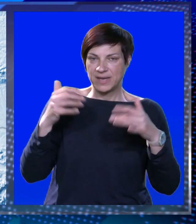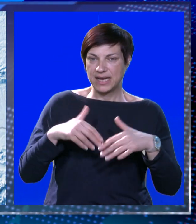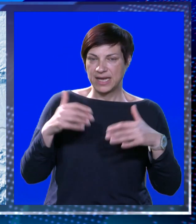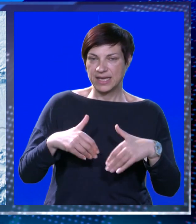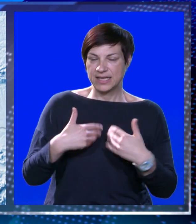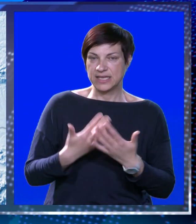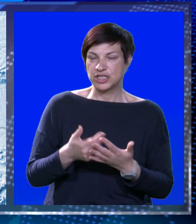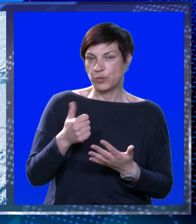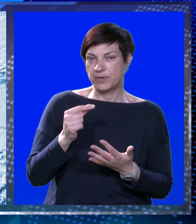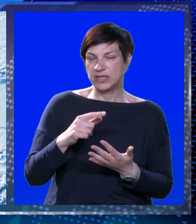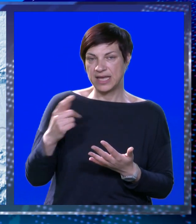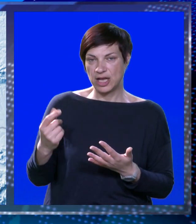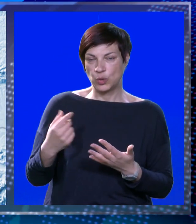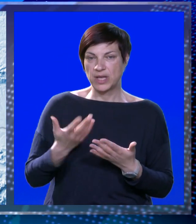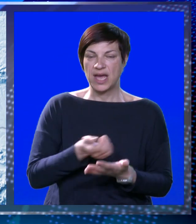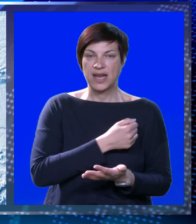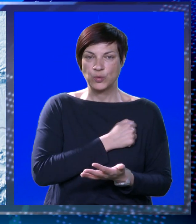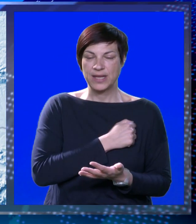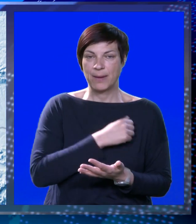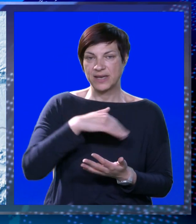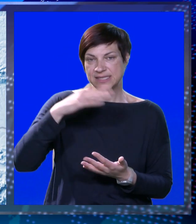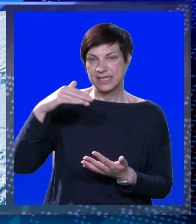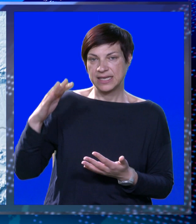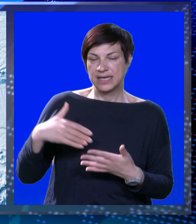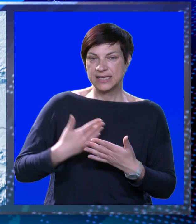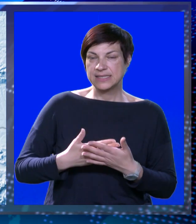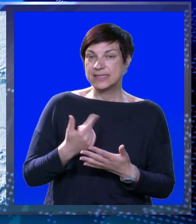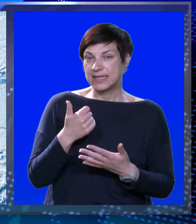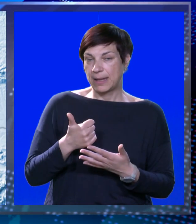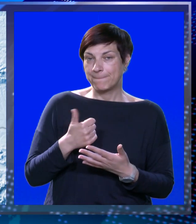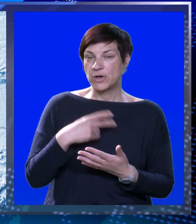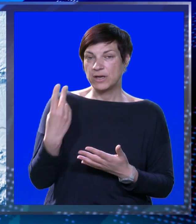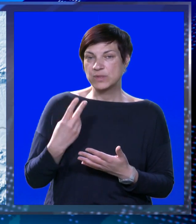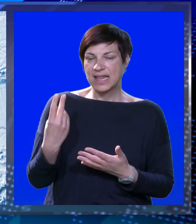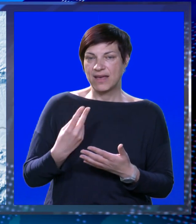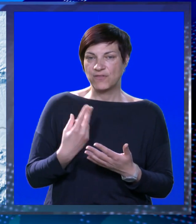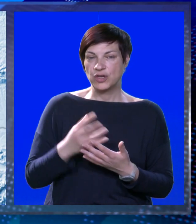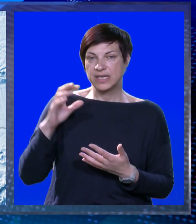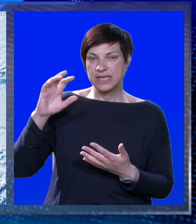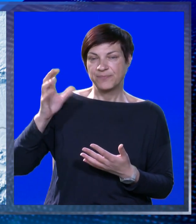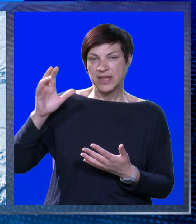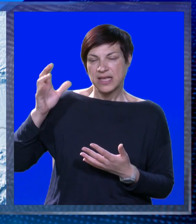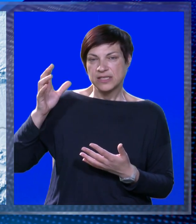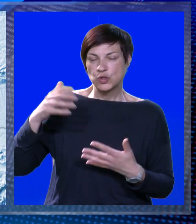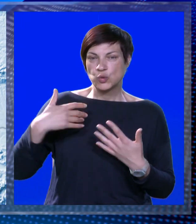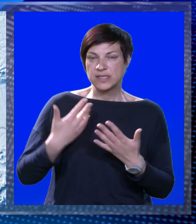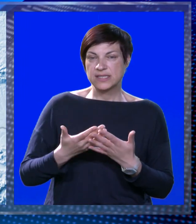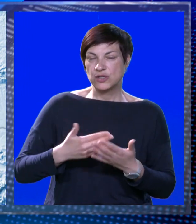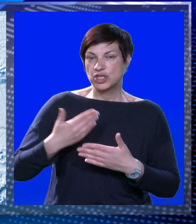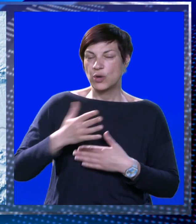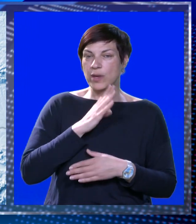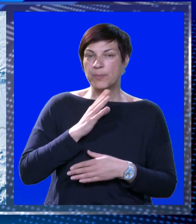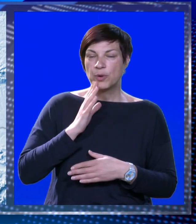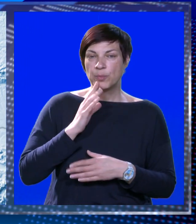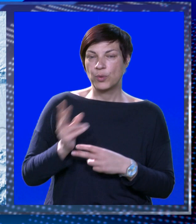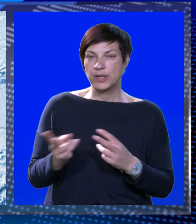obilna kiša osobitu prvom dijelu dana u Dalmaciji i Lici a zatim ponajprije u Slavoniji sunčana razdoblja očekuje se